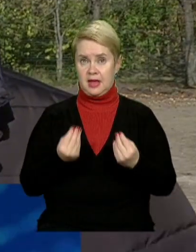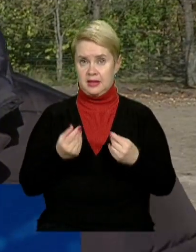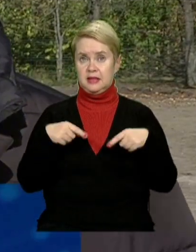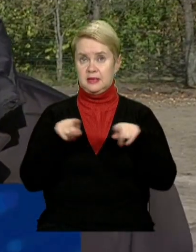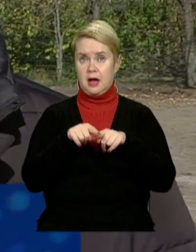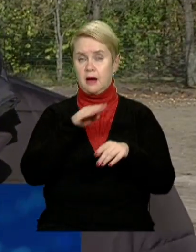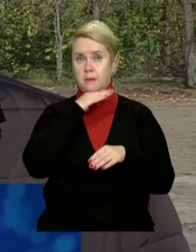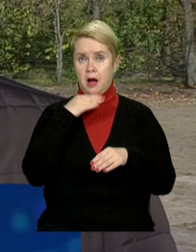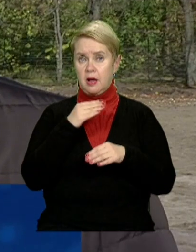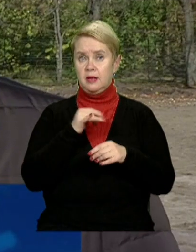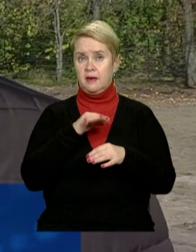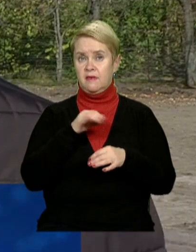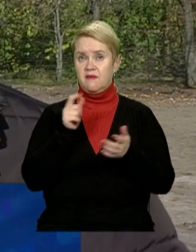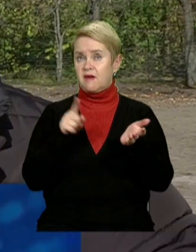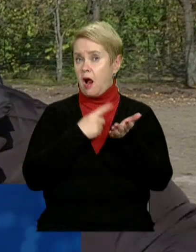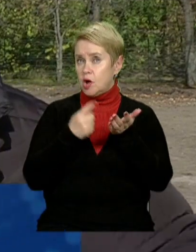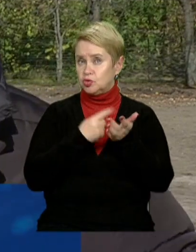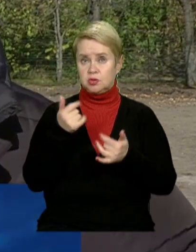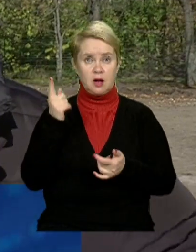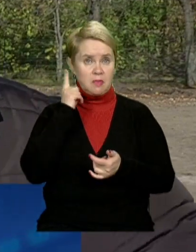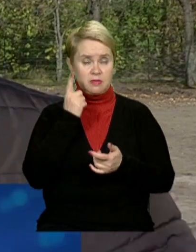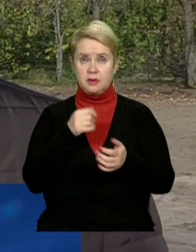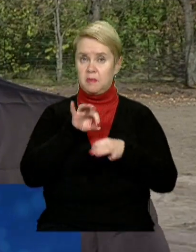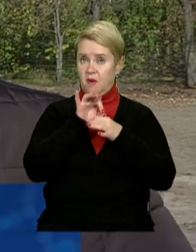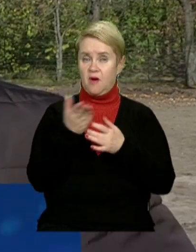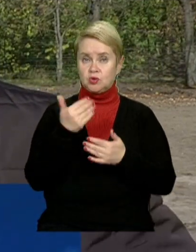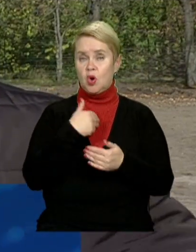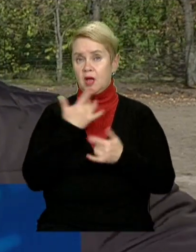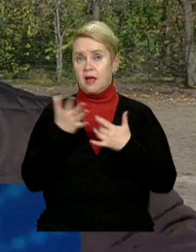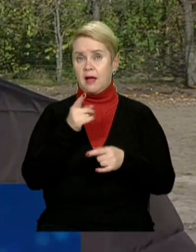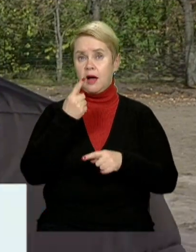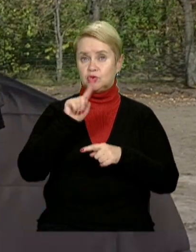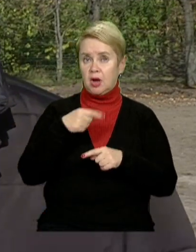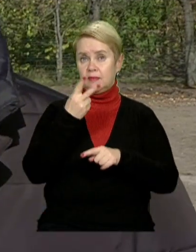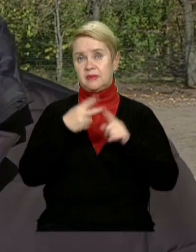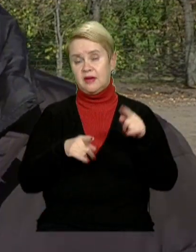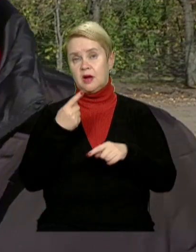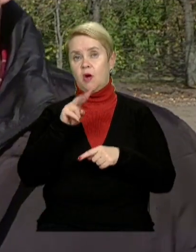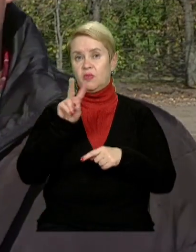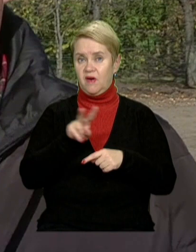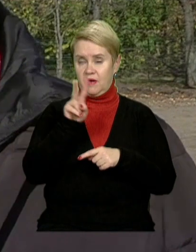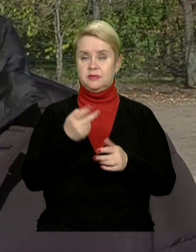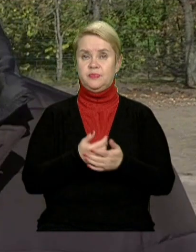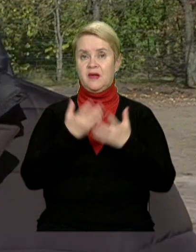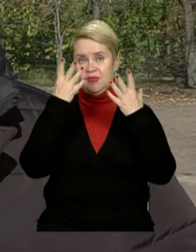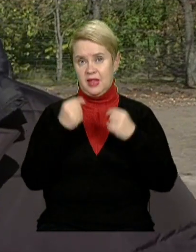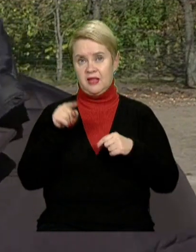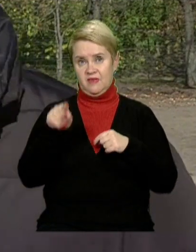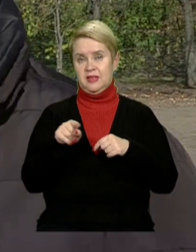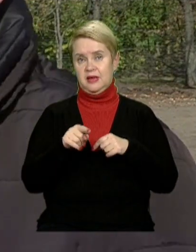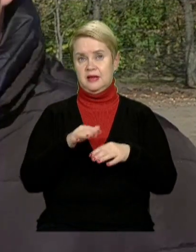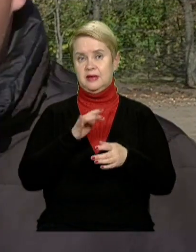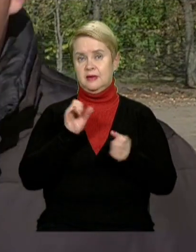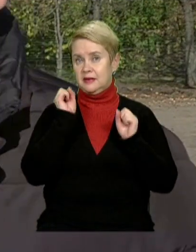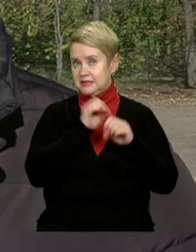так багато часу в гаджетах проводять. Тому хочеться, щоб якусь годину-півтори, а то й дві години в день вони від